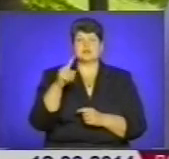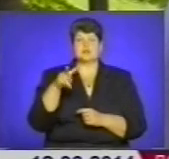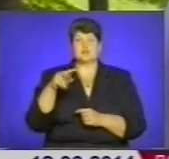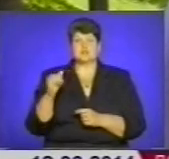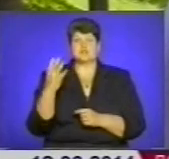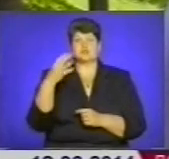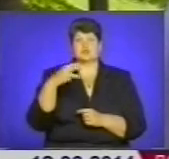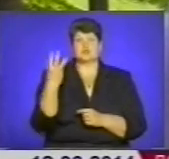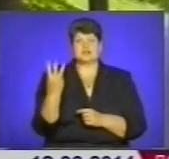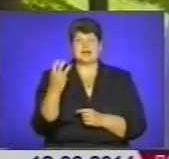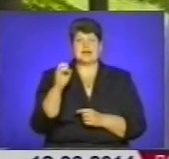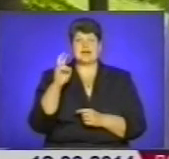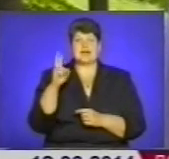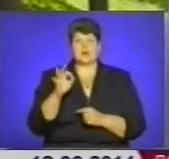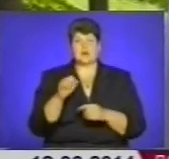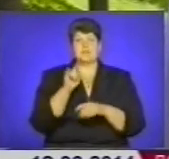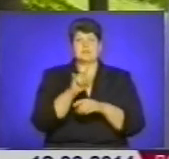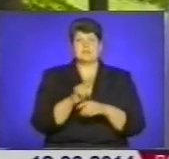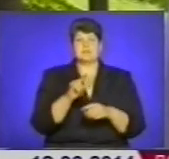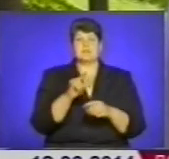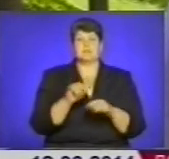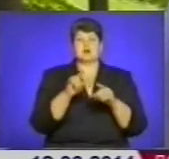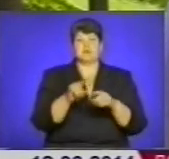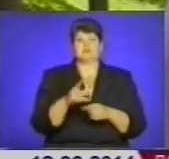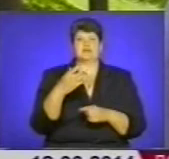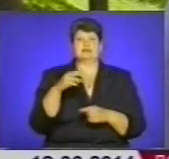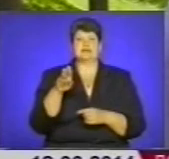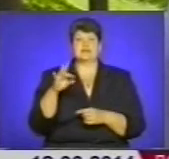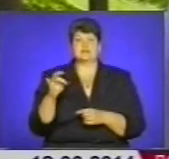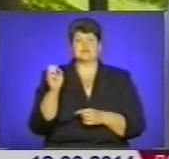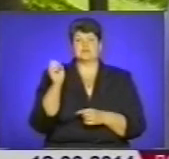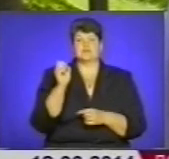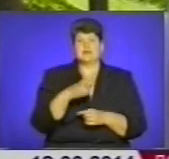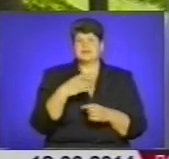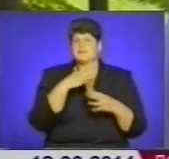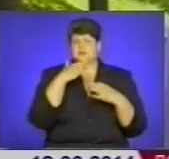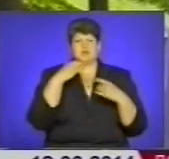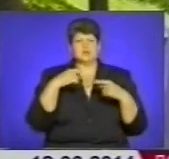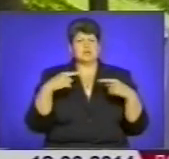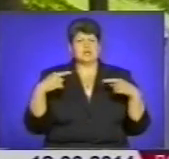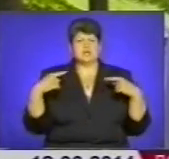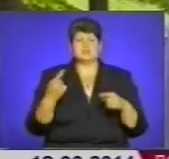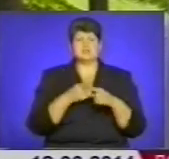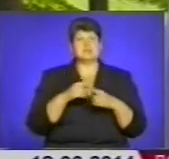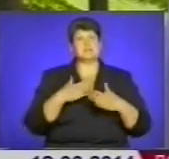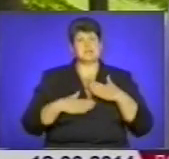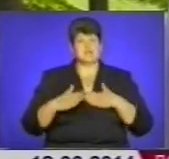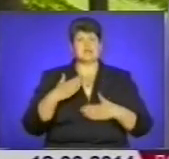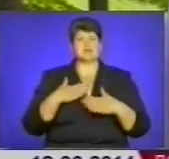Екопарковки, Тернавського 12, Броварна 23 і багато інших. Це дуже приємно і це, направду,